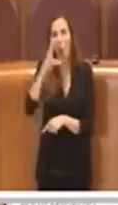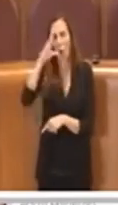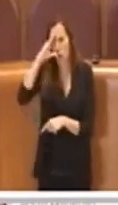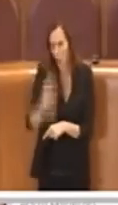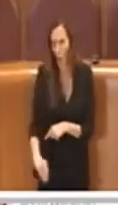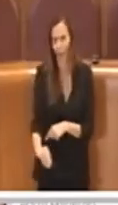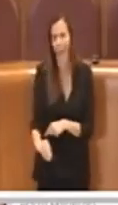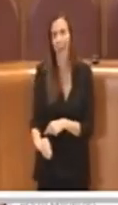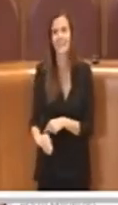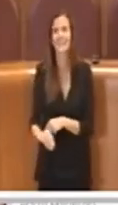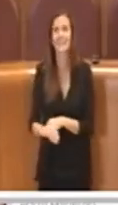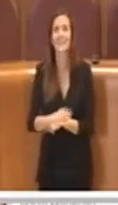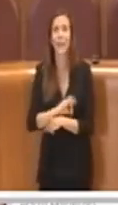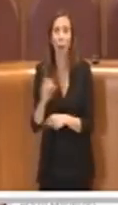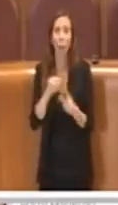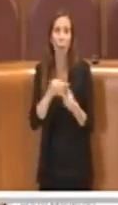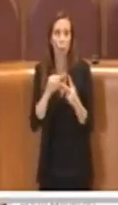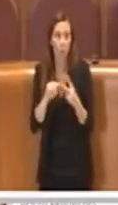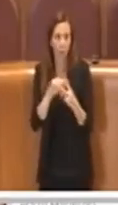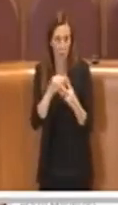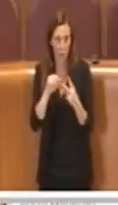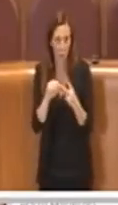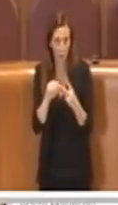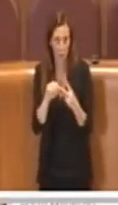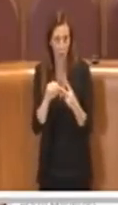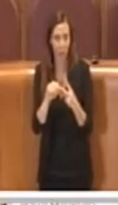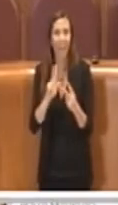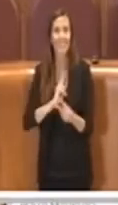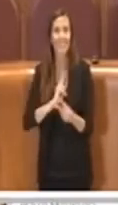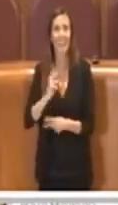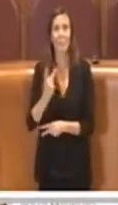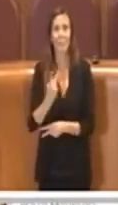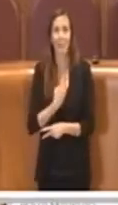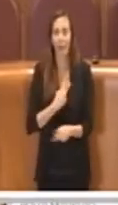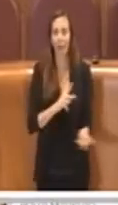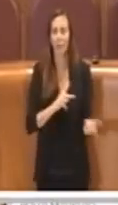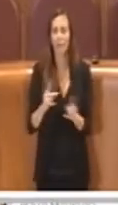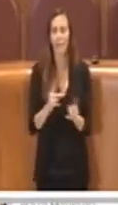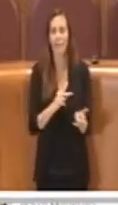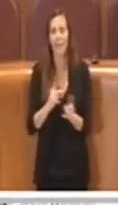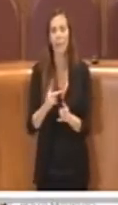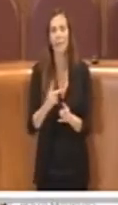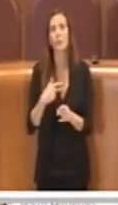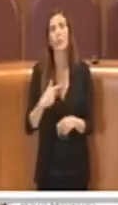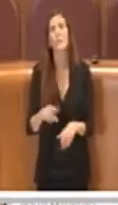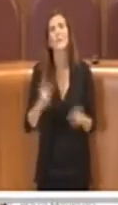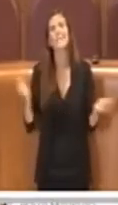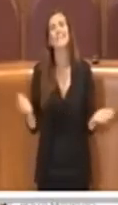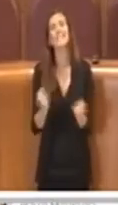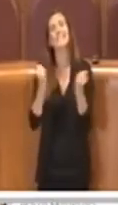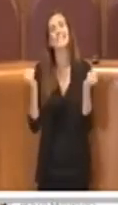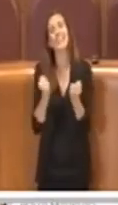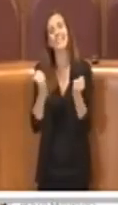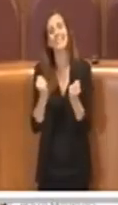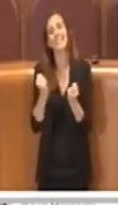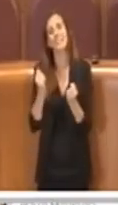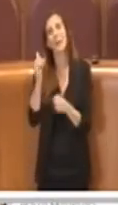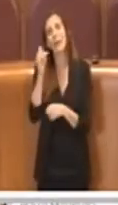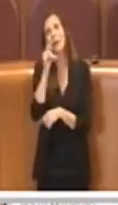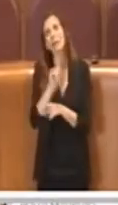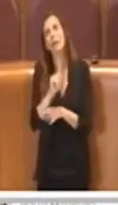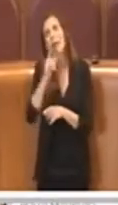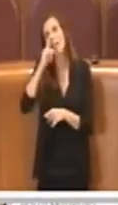ritorno, chi per ambedue, ha interpretato e tradotto come iniziativa nostalgica un'iniziativa di cui chiunque